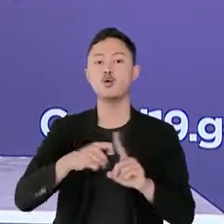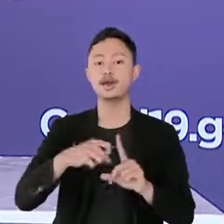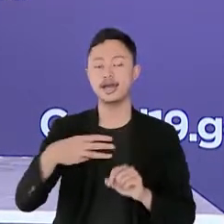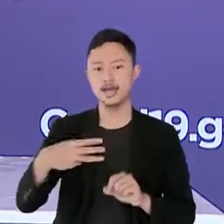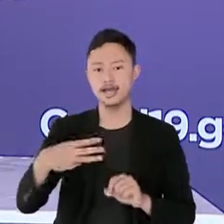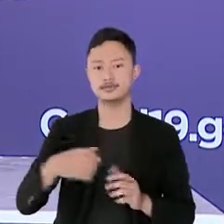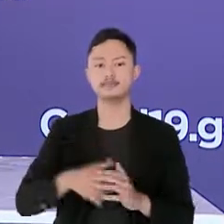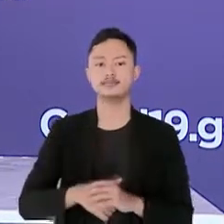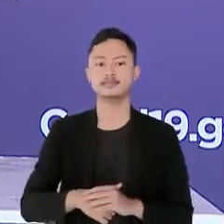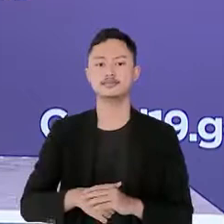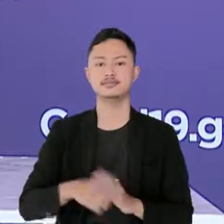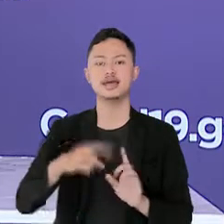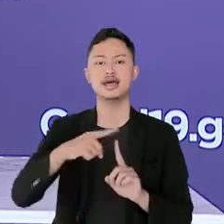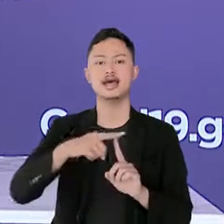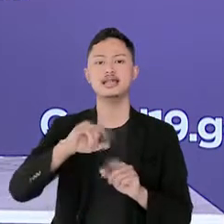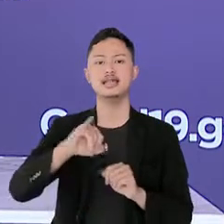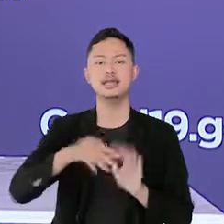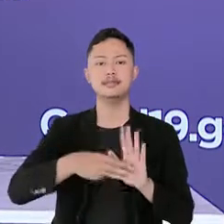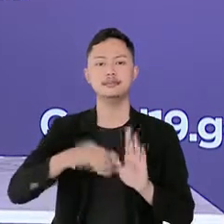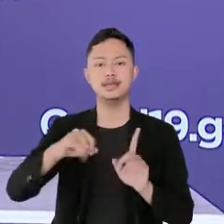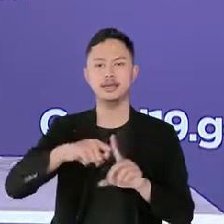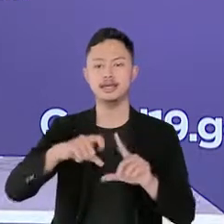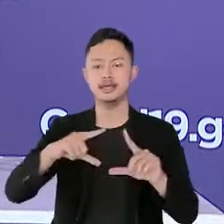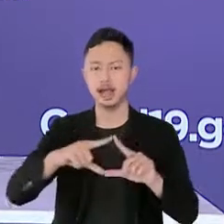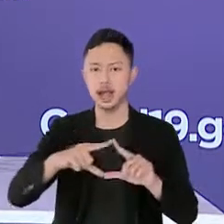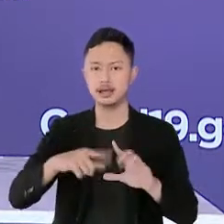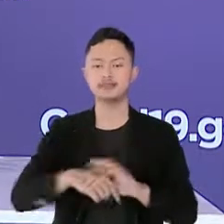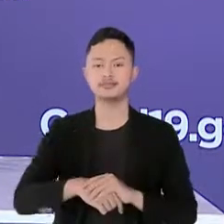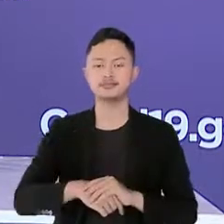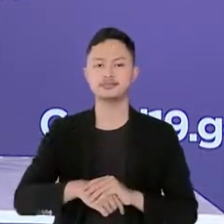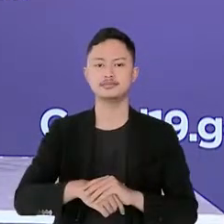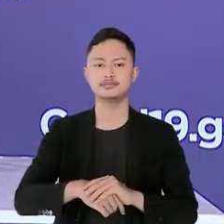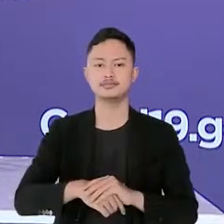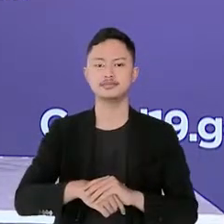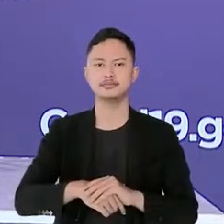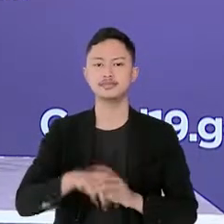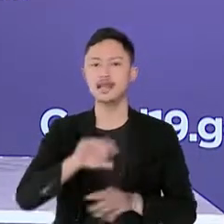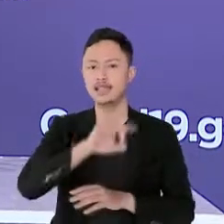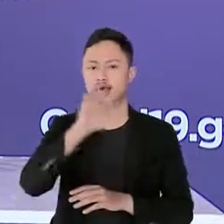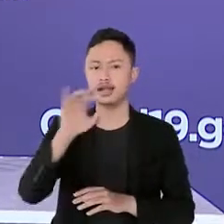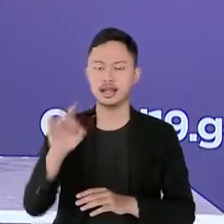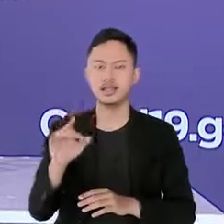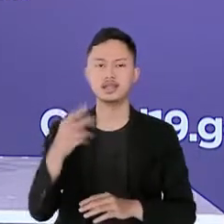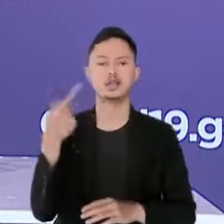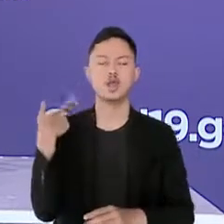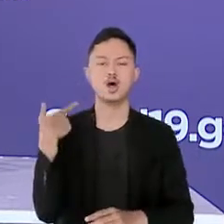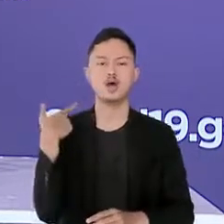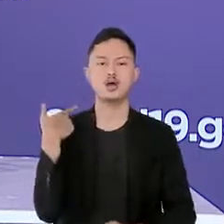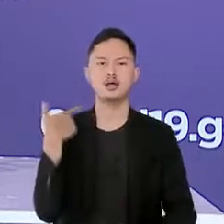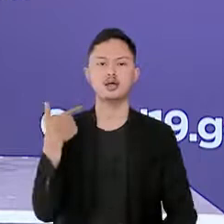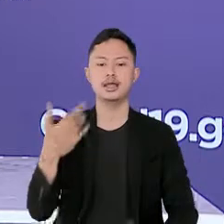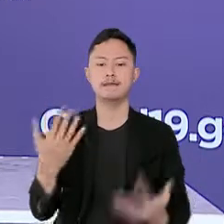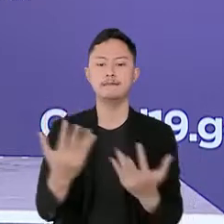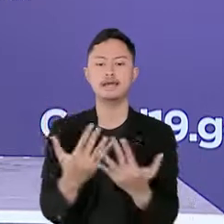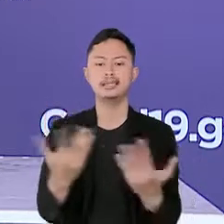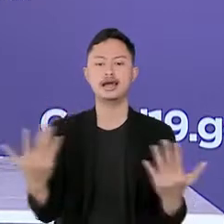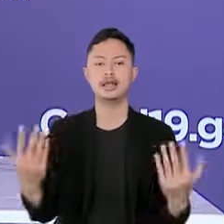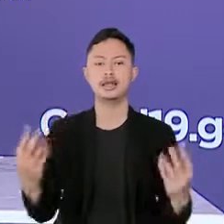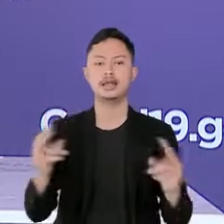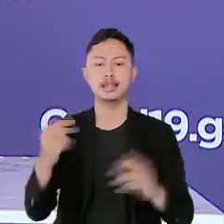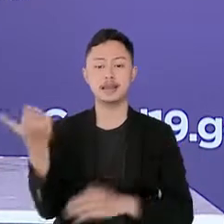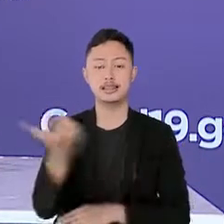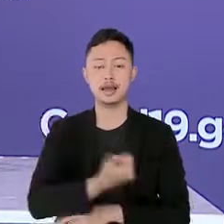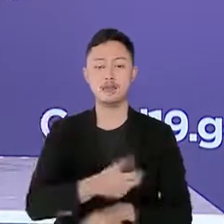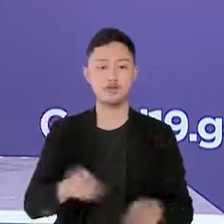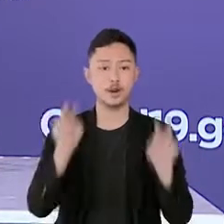Bupati Mimika dan Wali Kota Jayapura yaitu melakukan pembatasan jumlah yang hadir langsung pada